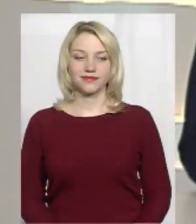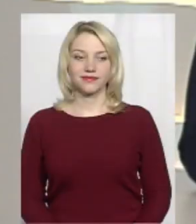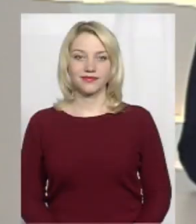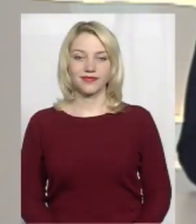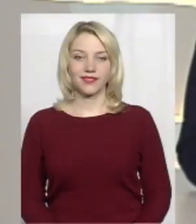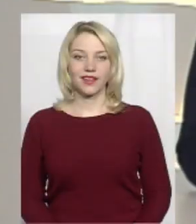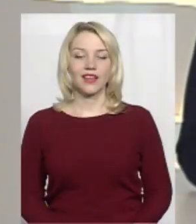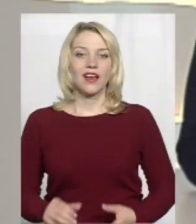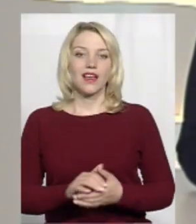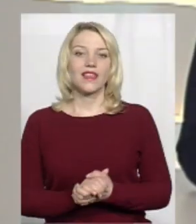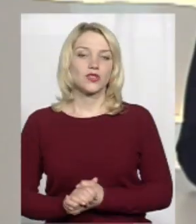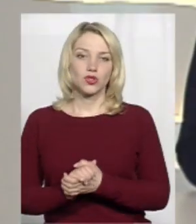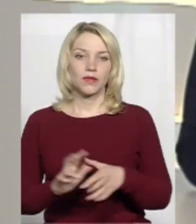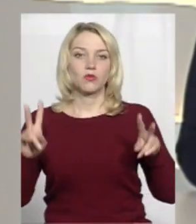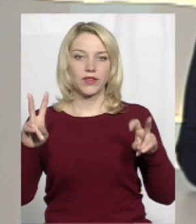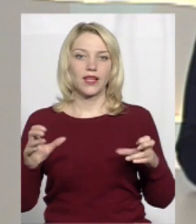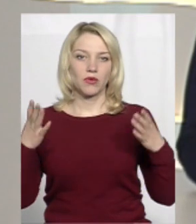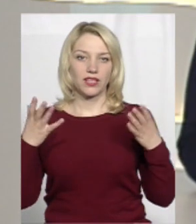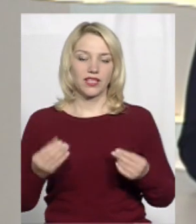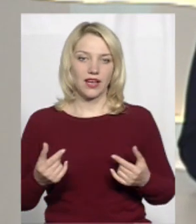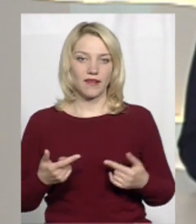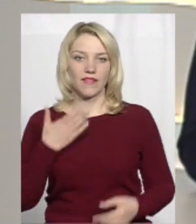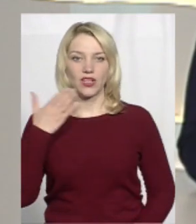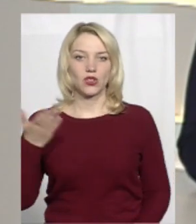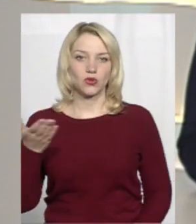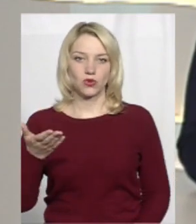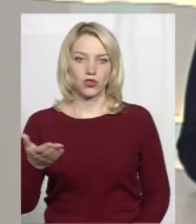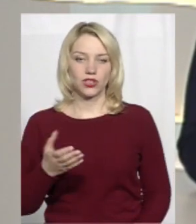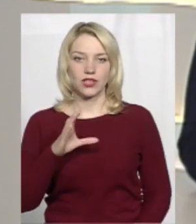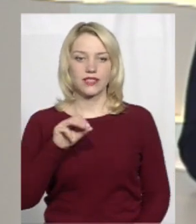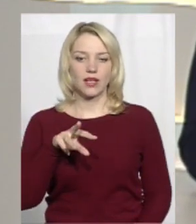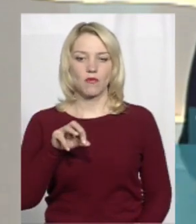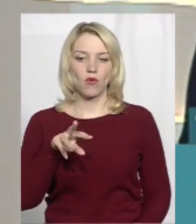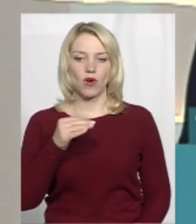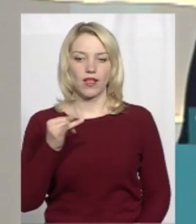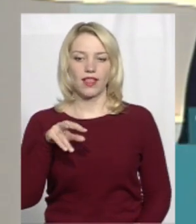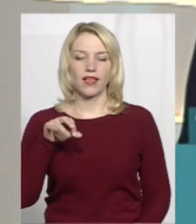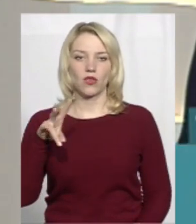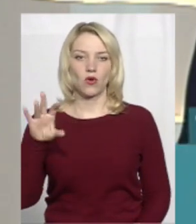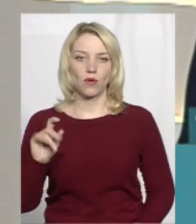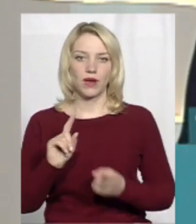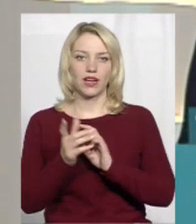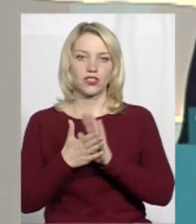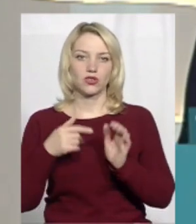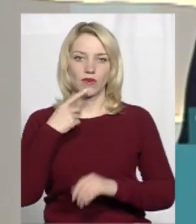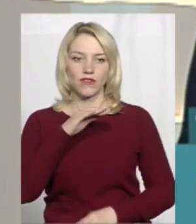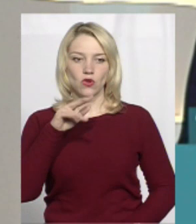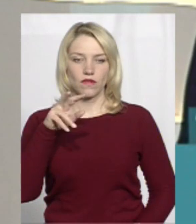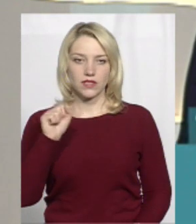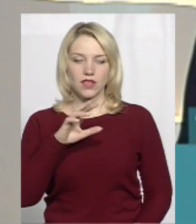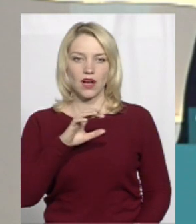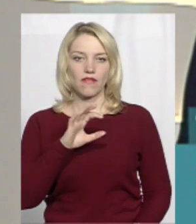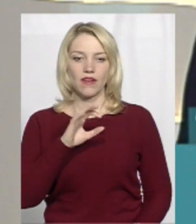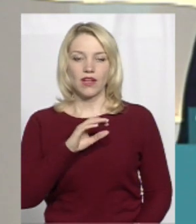На Суспільному теми дня. Я, ведуча Алла Самойленко та перекладачка на жестову мову Оксана